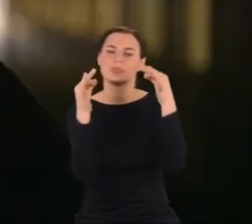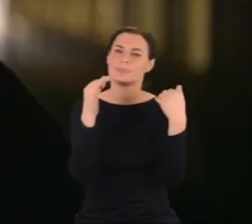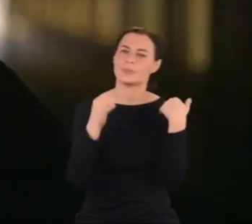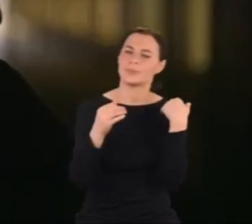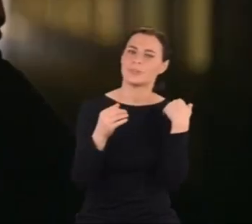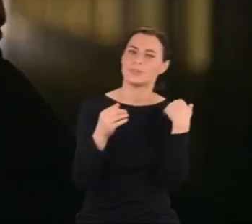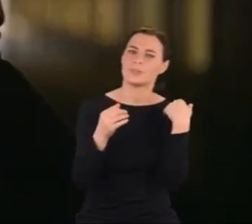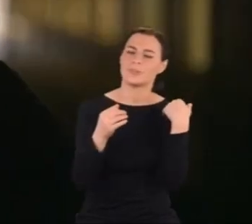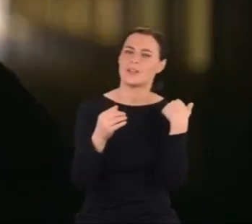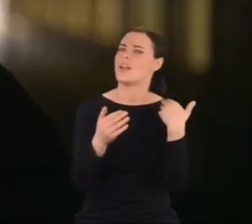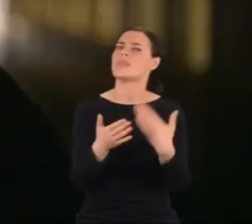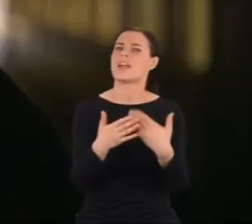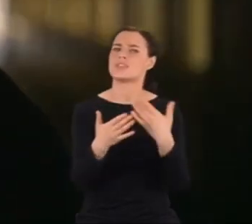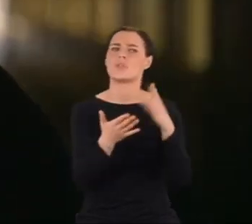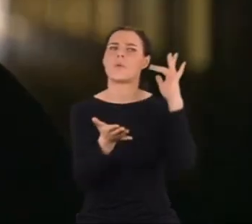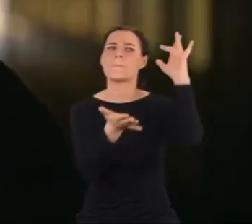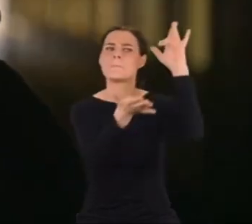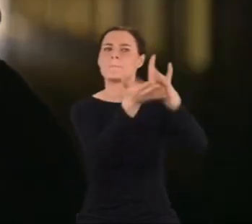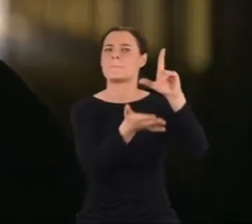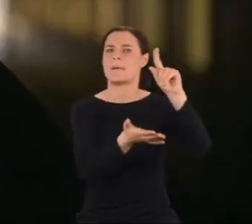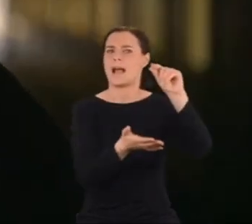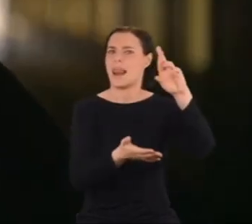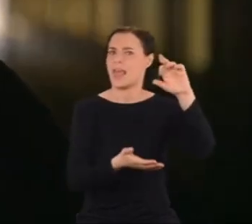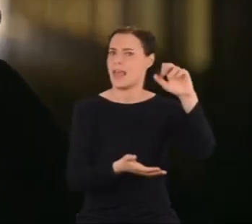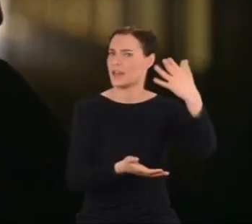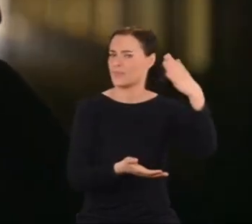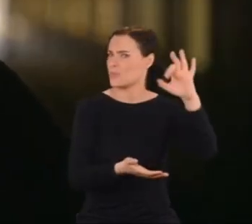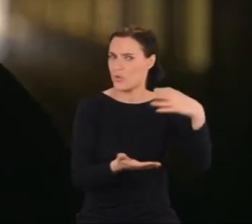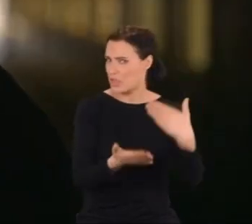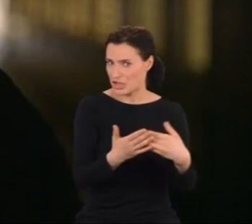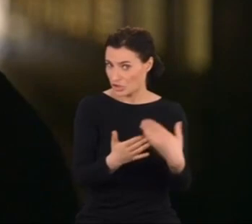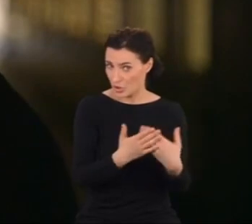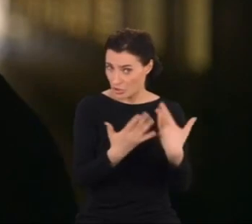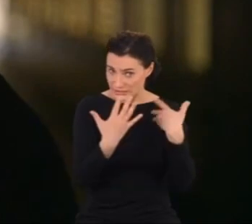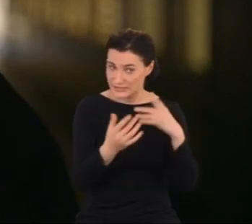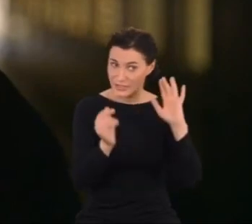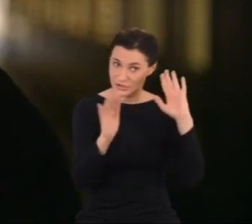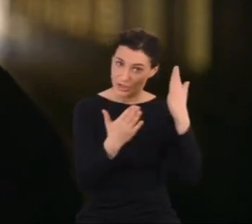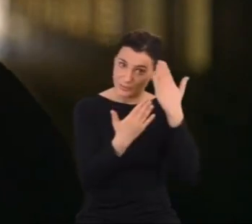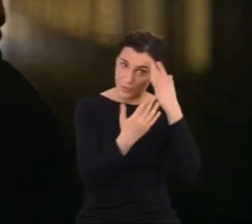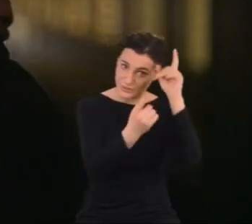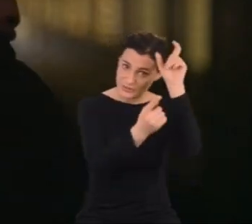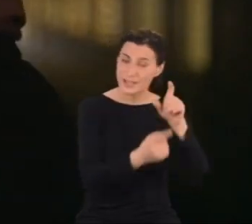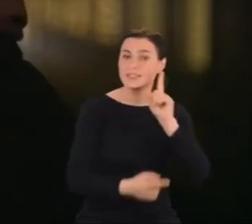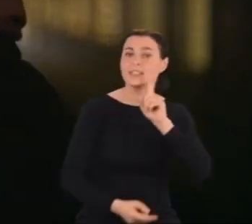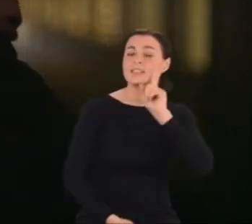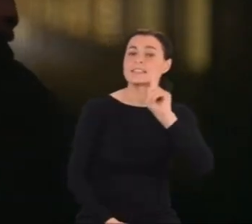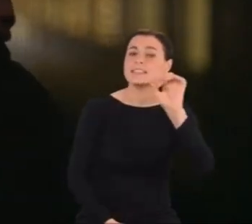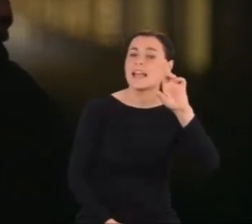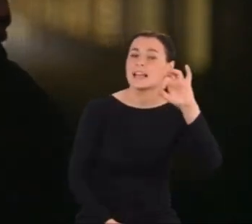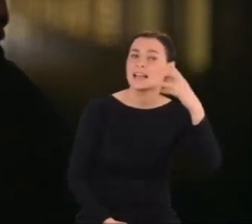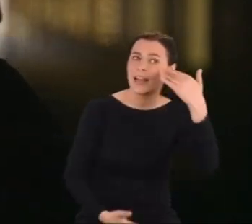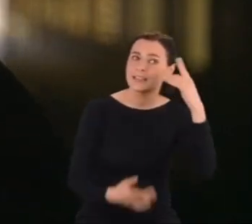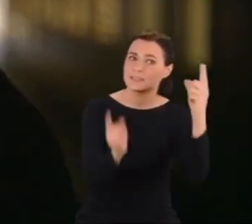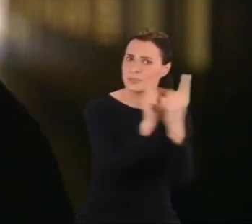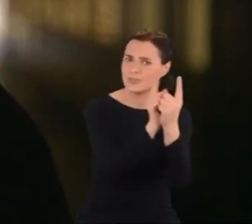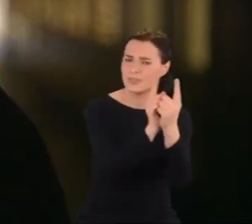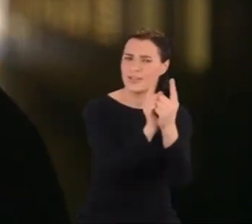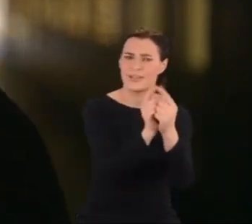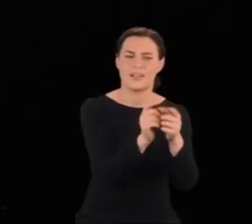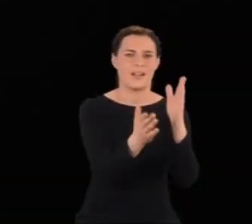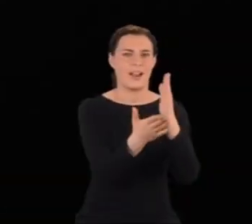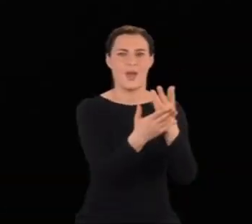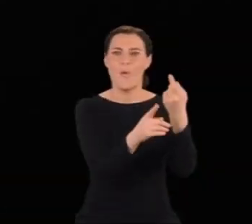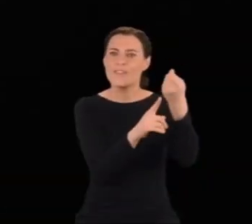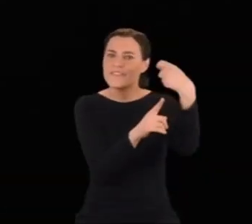Dlaczego wybrał akurat Palermo? Czyżby chciał się spotkać z przyjacielem, Emiliem Segre? Ale ten przecież